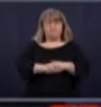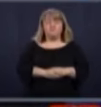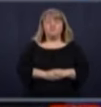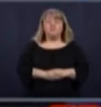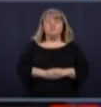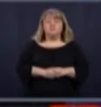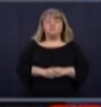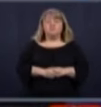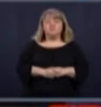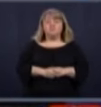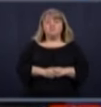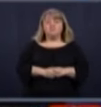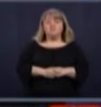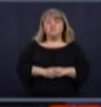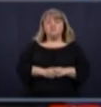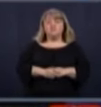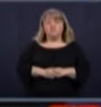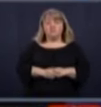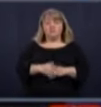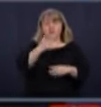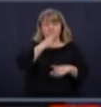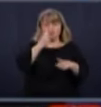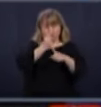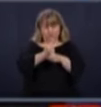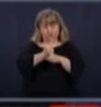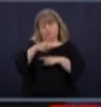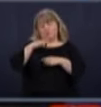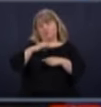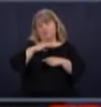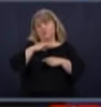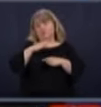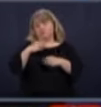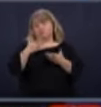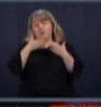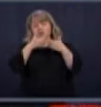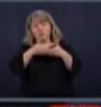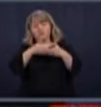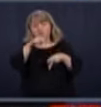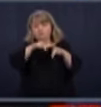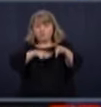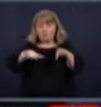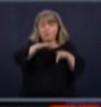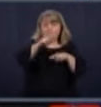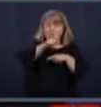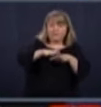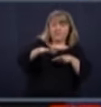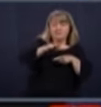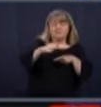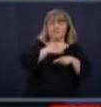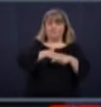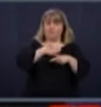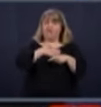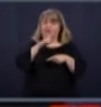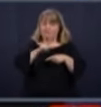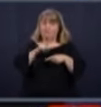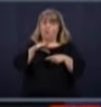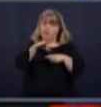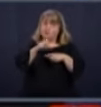bien, j'en profite évidemment pour demander à tous les Québécois de se procurer un masque. Donc,